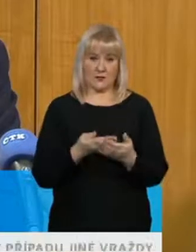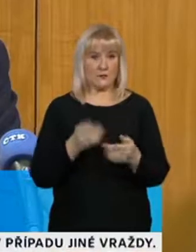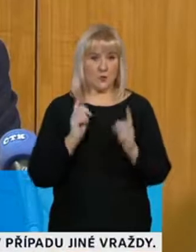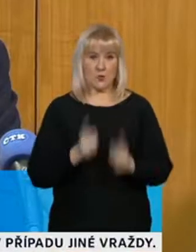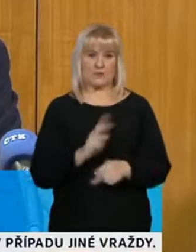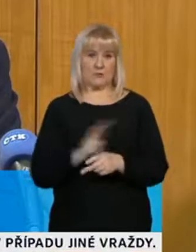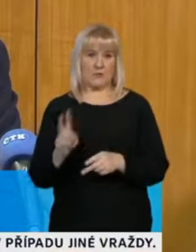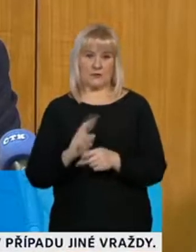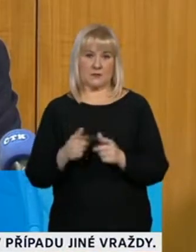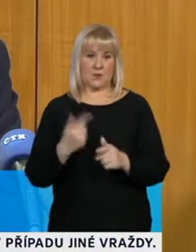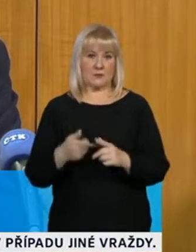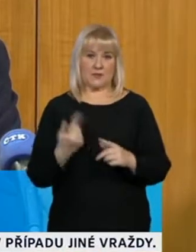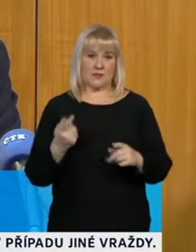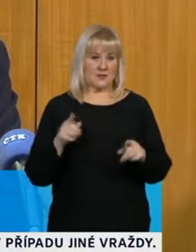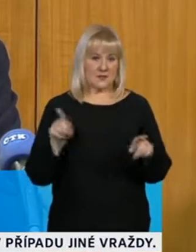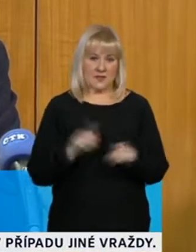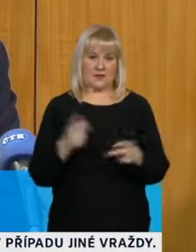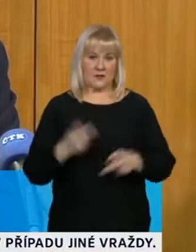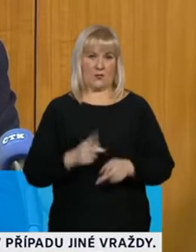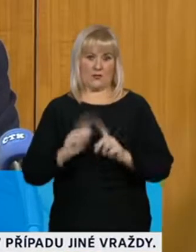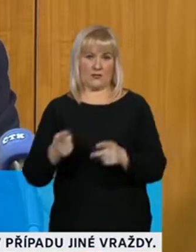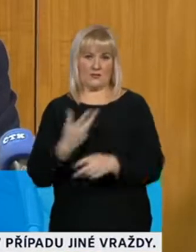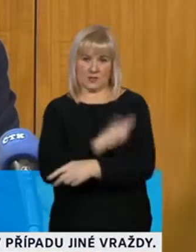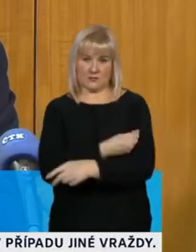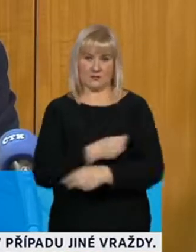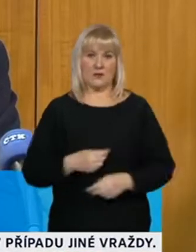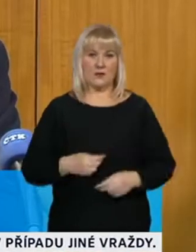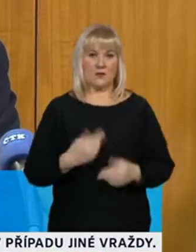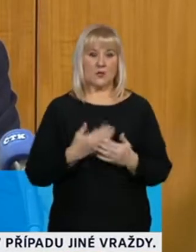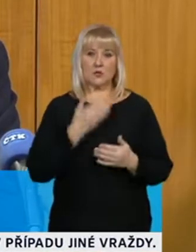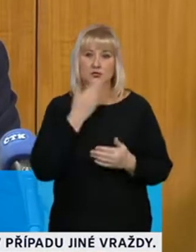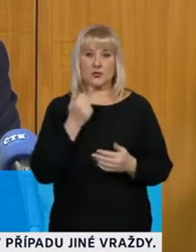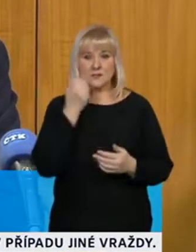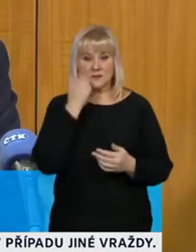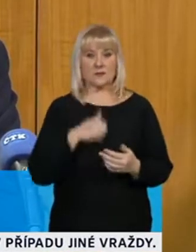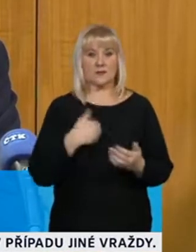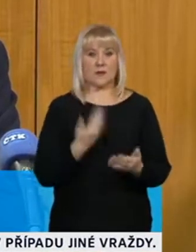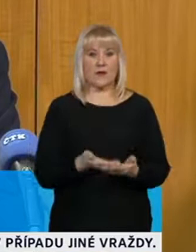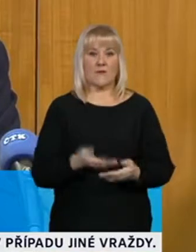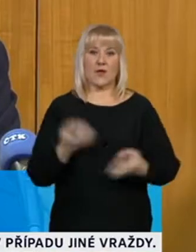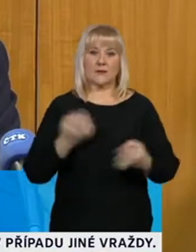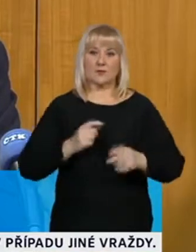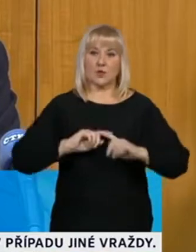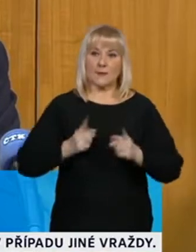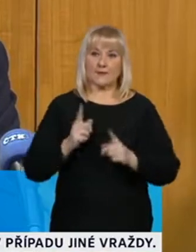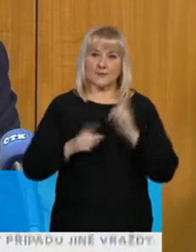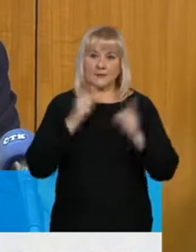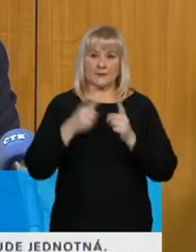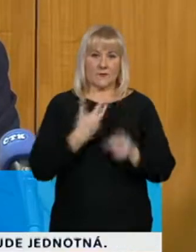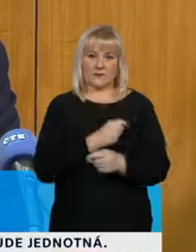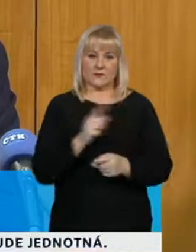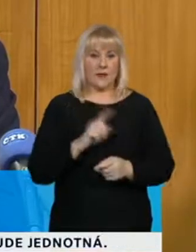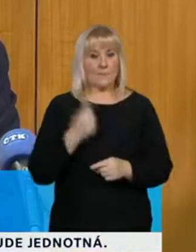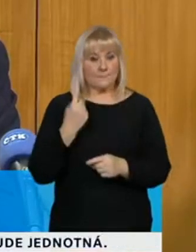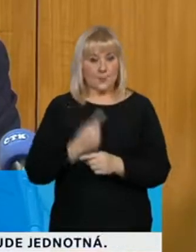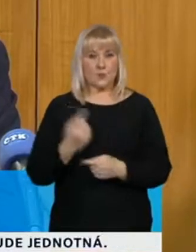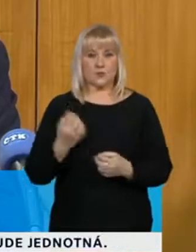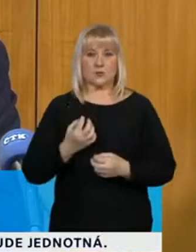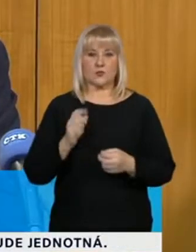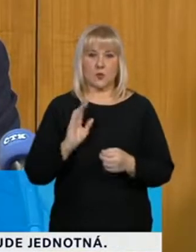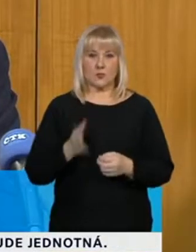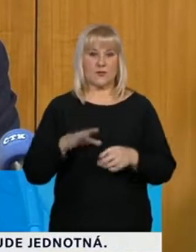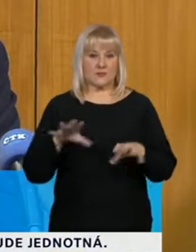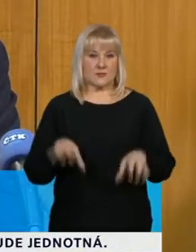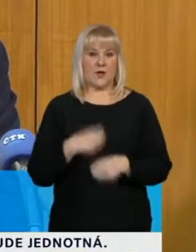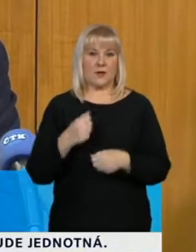Z tohoto pohledu mohu garantovat, že se k českým občanům nedostanou žádné jiné vakcíny, než ty, které by byly schváleny Evropskou